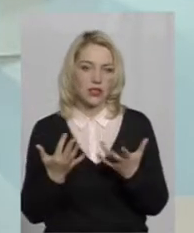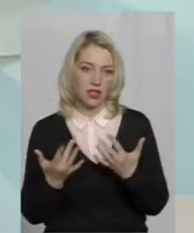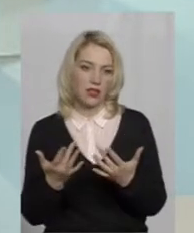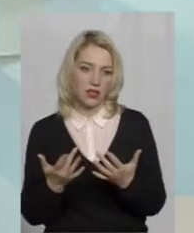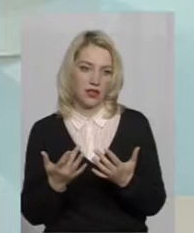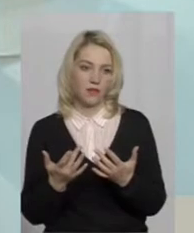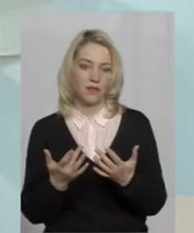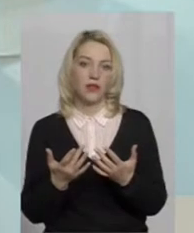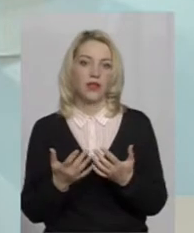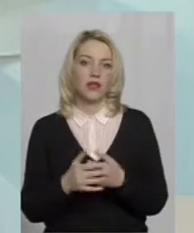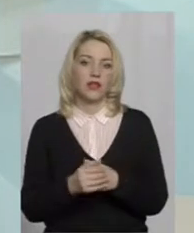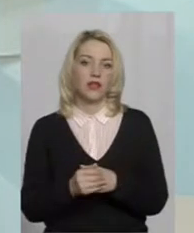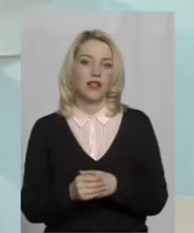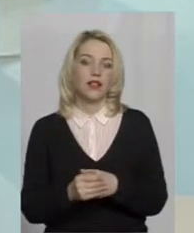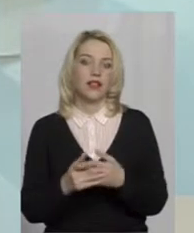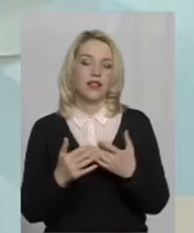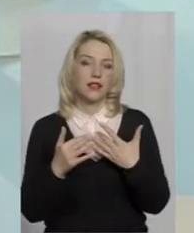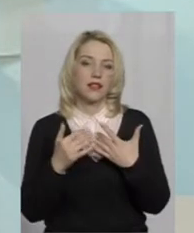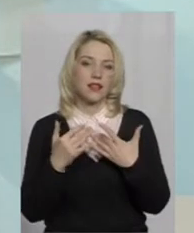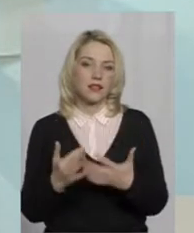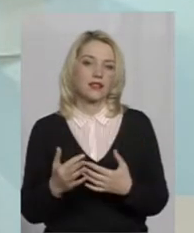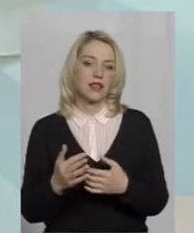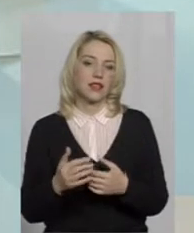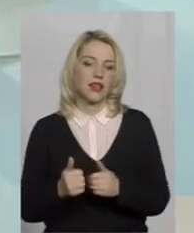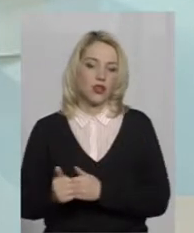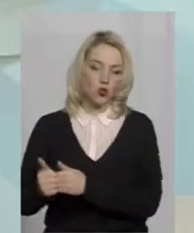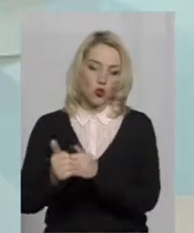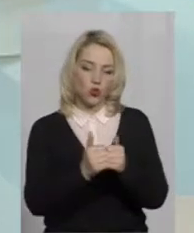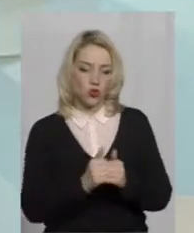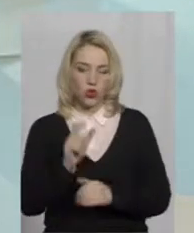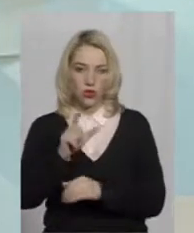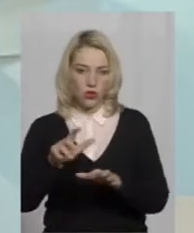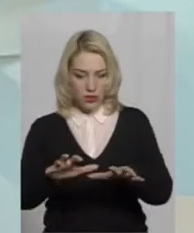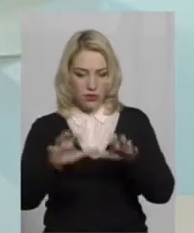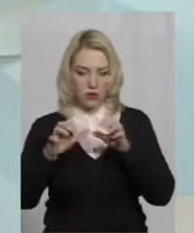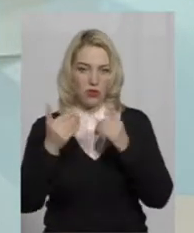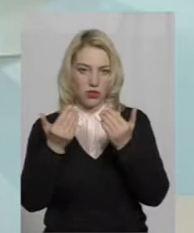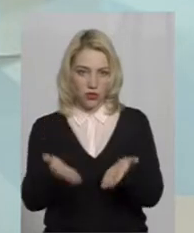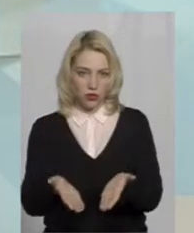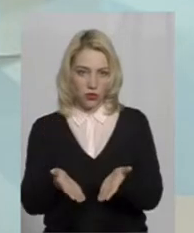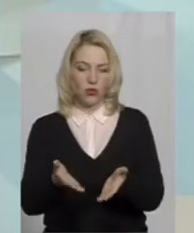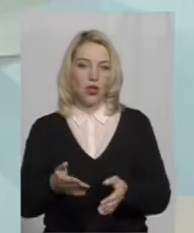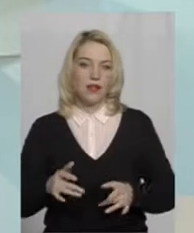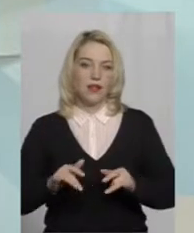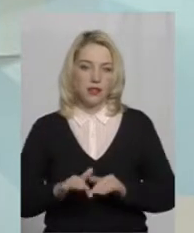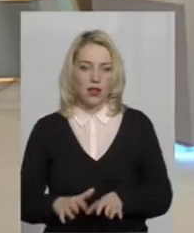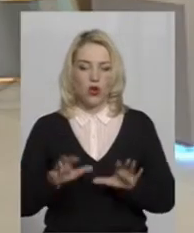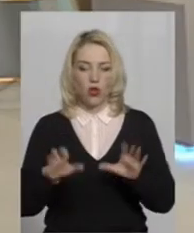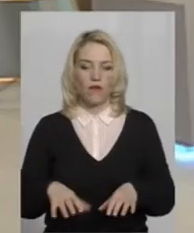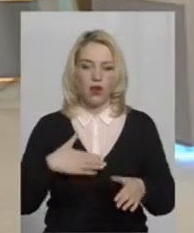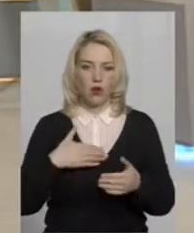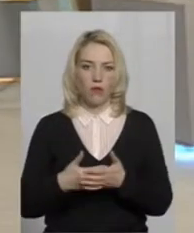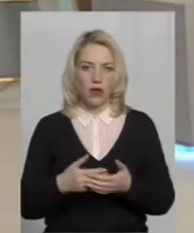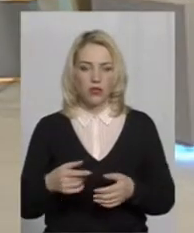скажімо так, оточуючі, готові сприйняти їхню діяльність. Голова громадської